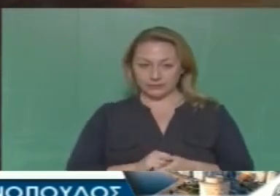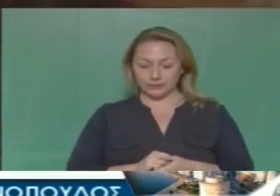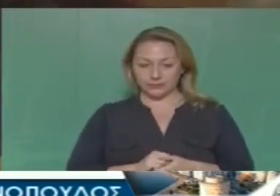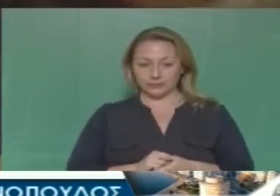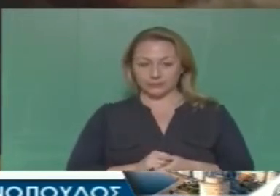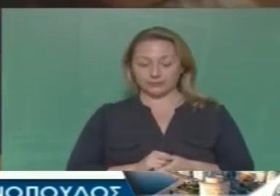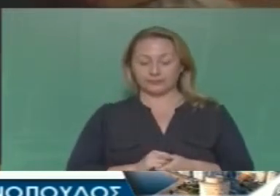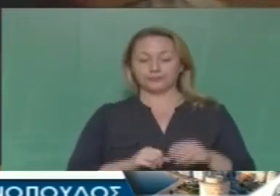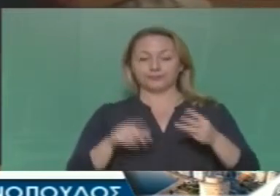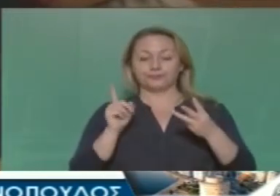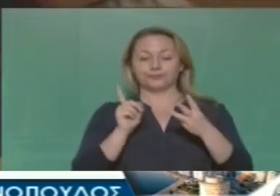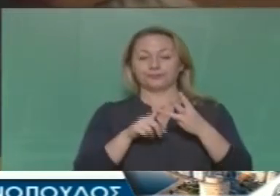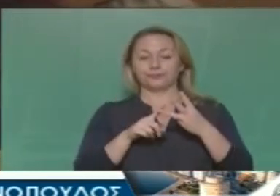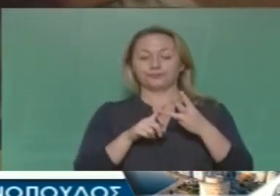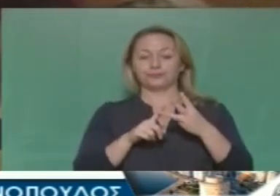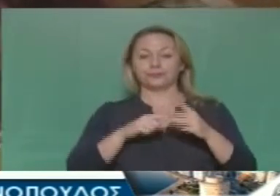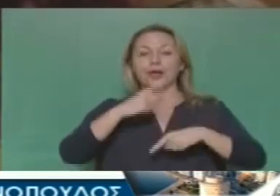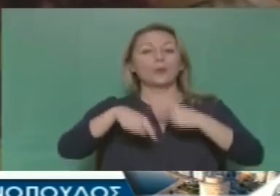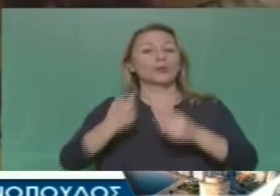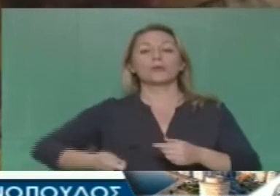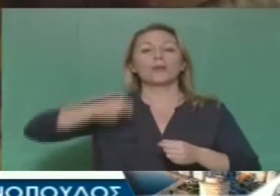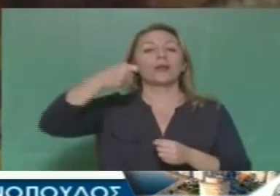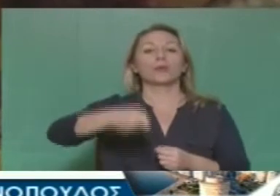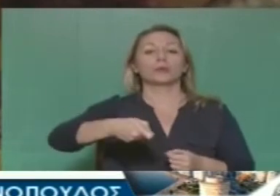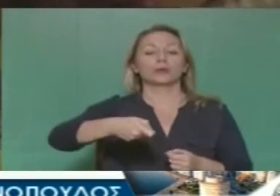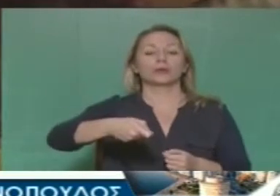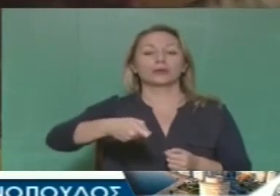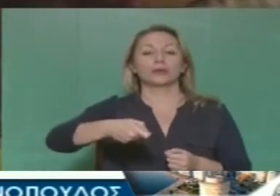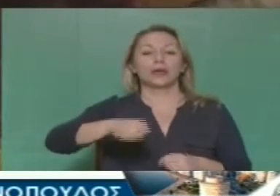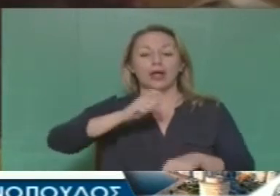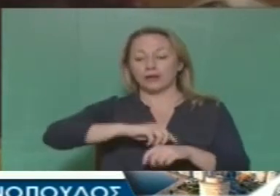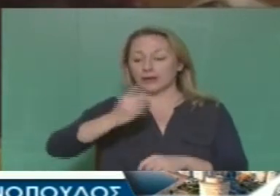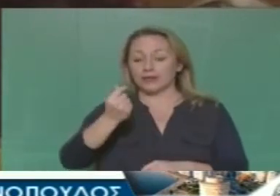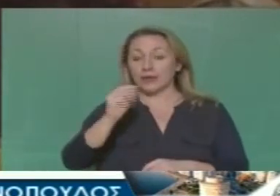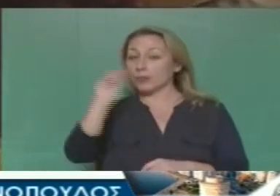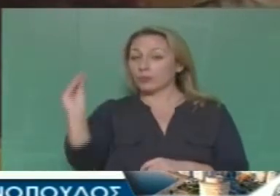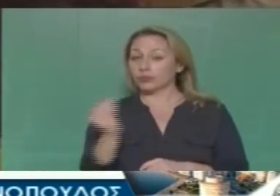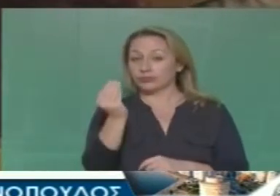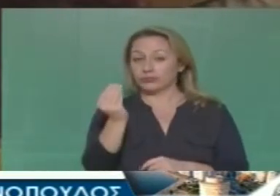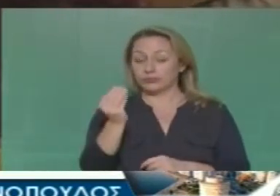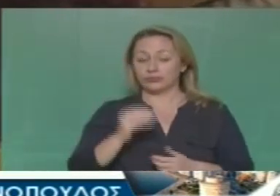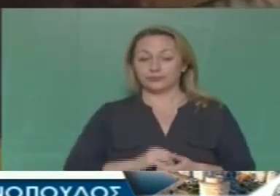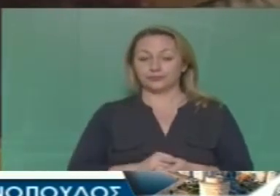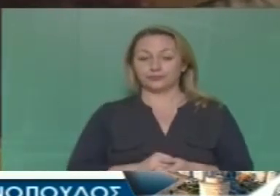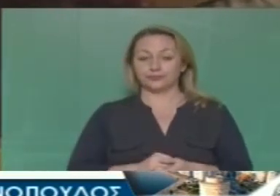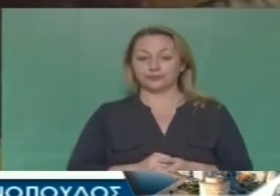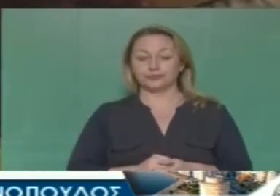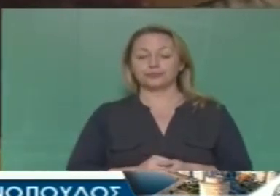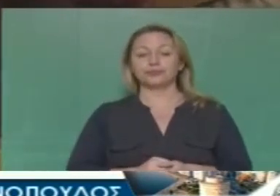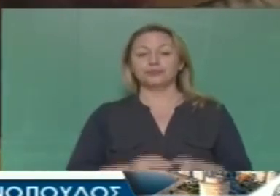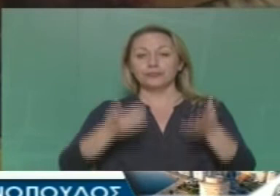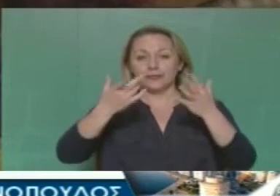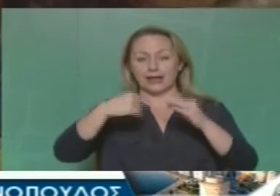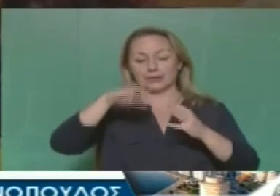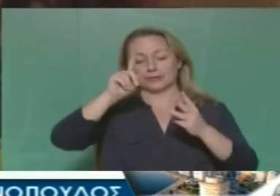Και το τρίτο και τελευταίο είναι ποιος πληρώνει. Ποιες είναι οι πηγές χρηματοδότησης. Ας ξεκινήσω λοιπόν από το